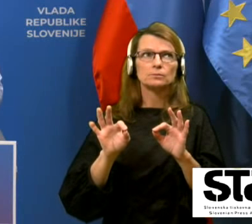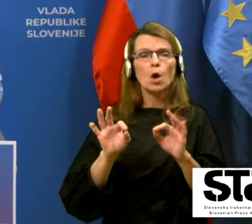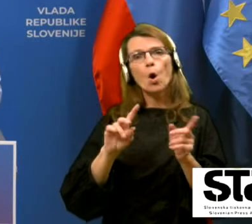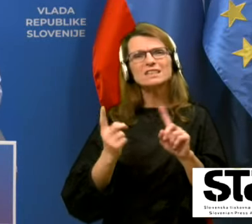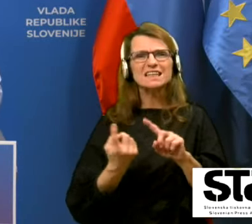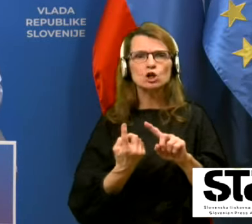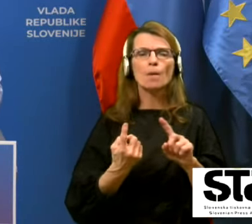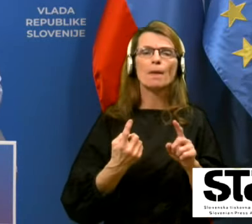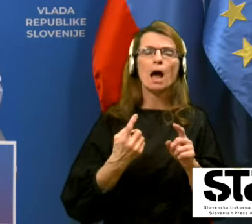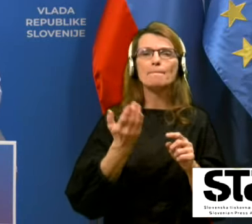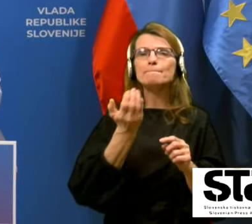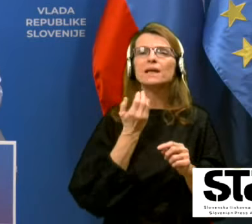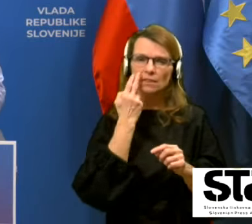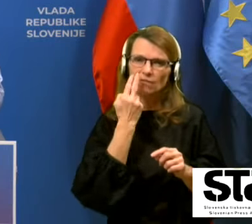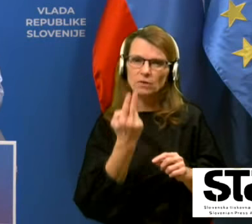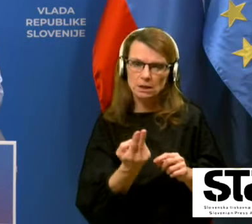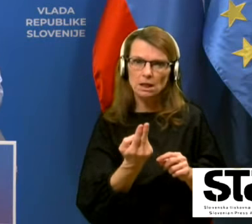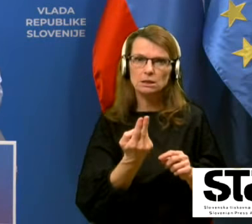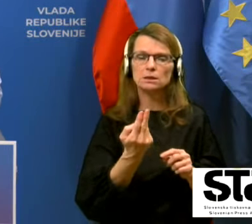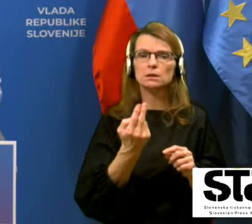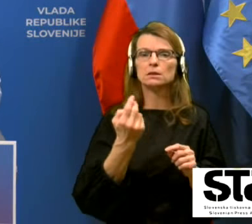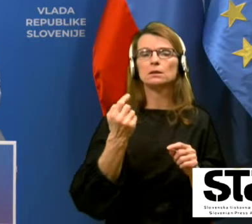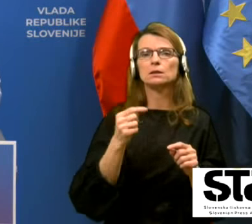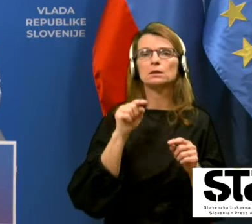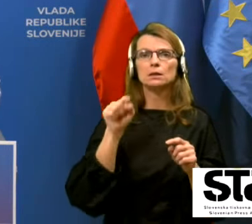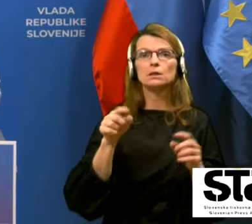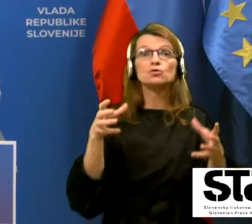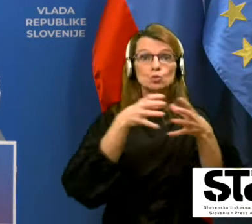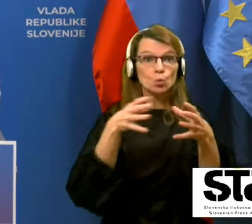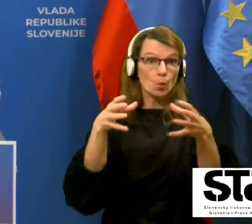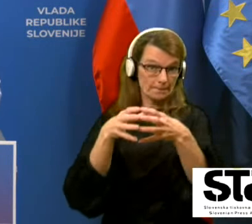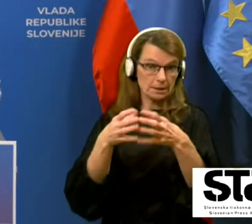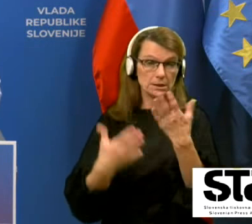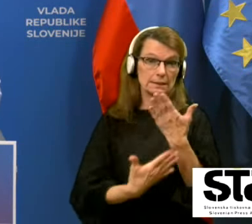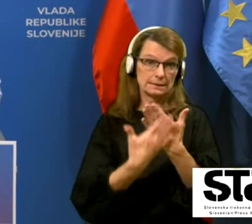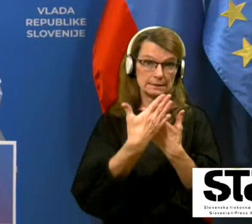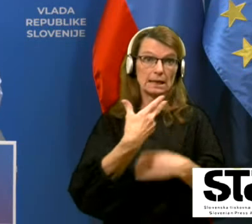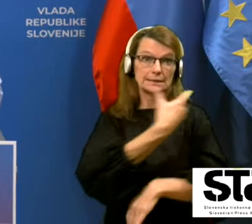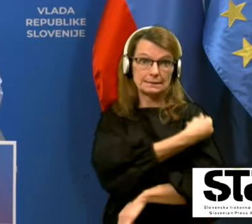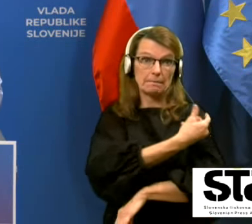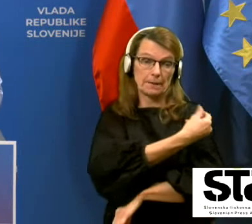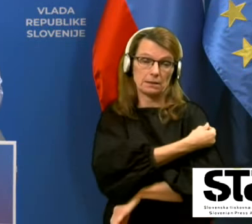predvideti te skupine za cepljenje.